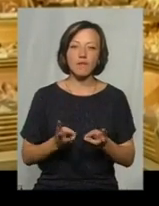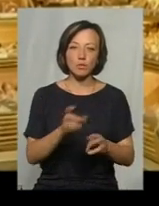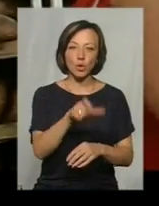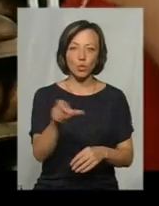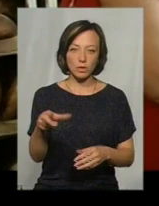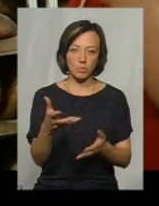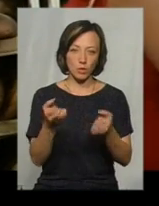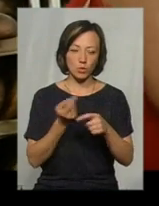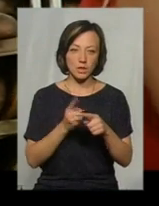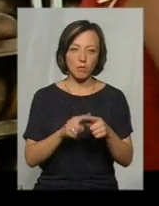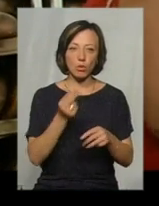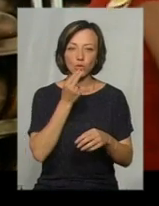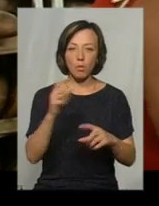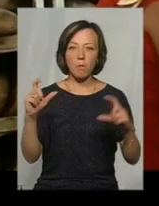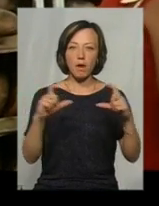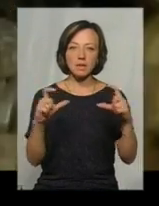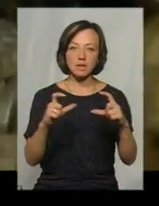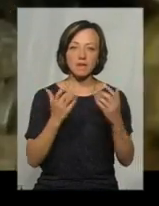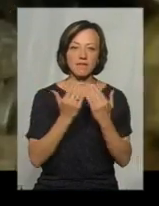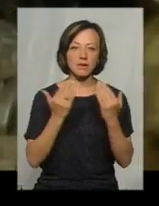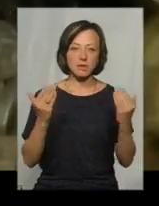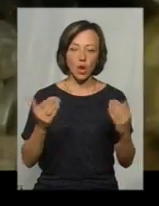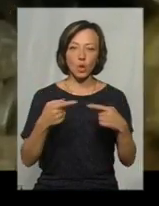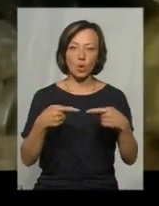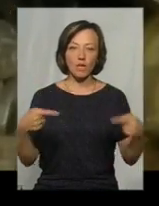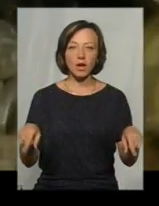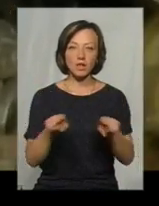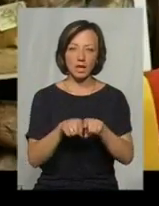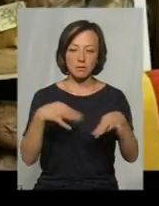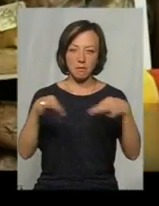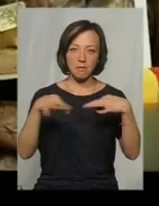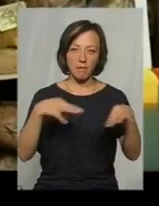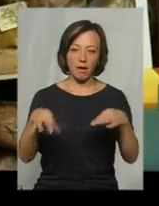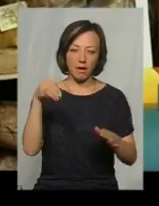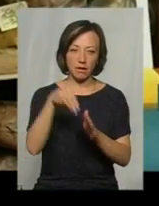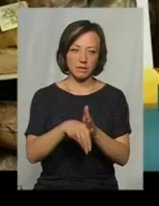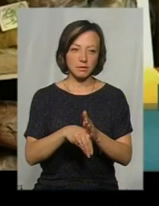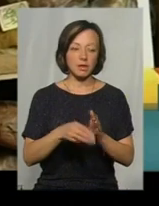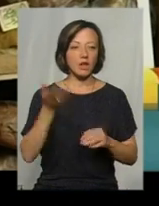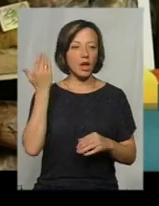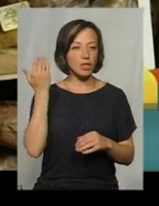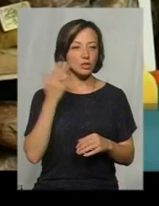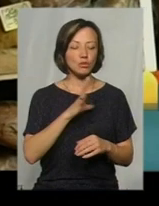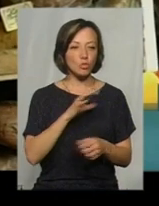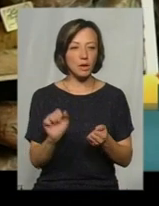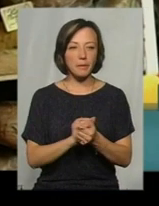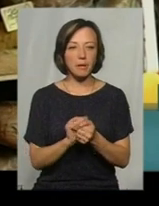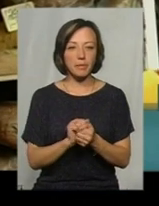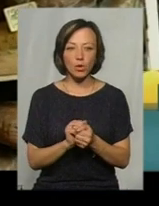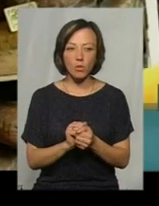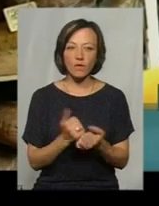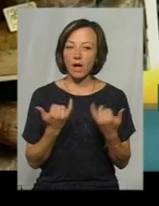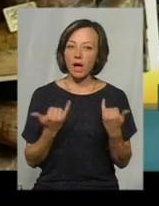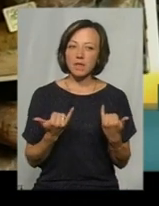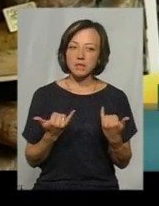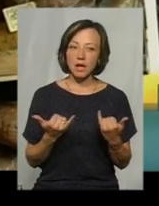їх. У продуктовому магазині, що в мікрорайоні виставка, товари теж поліетилені. Раніше ж колись були паперові, а